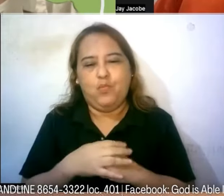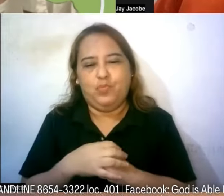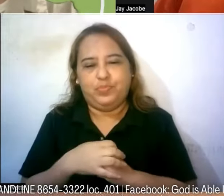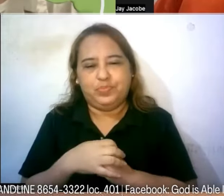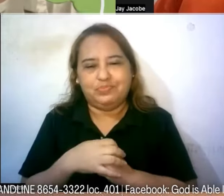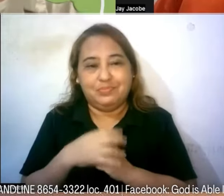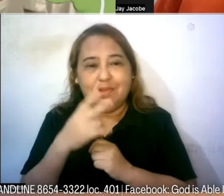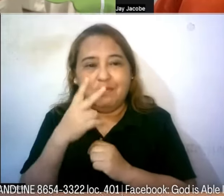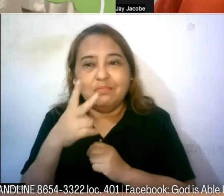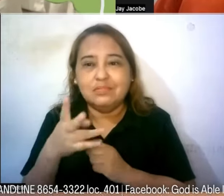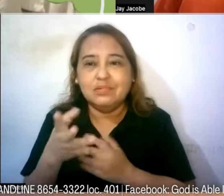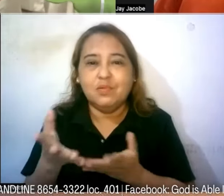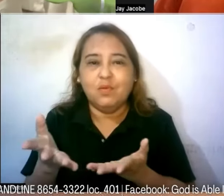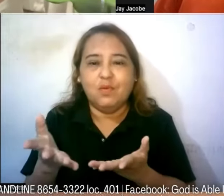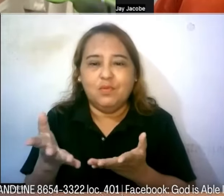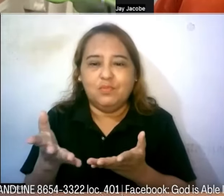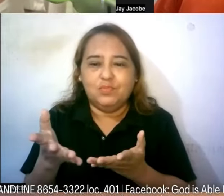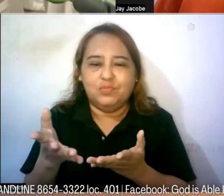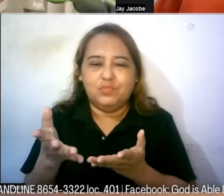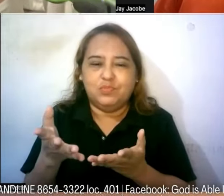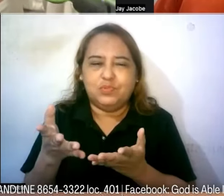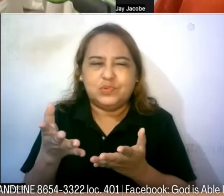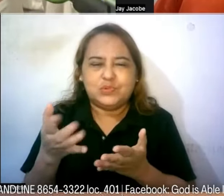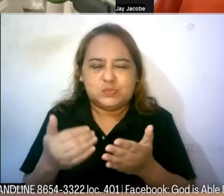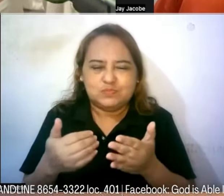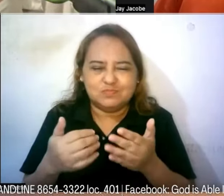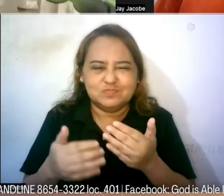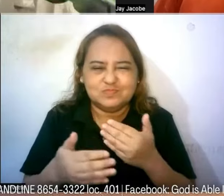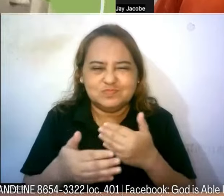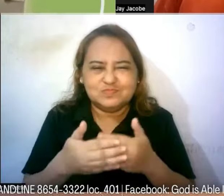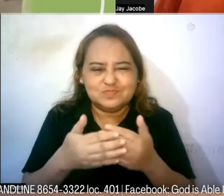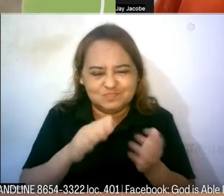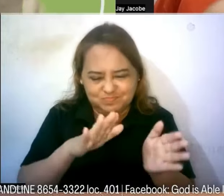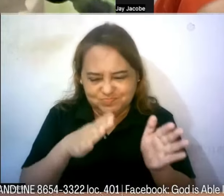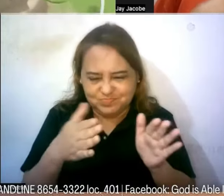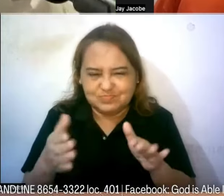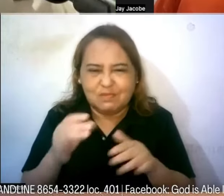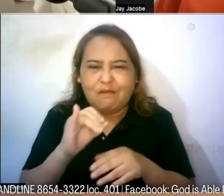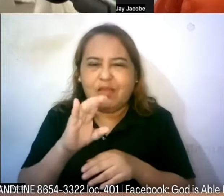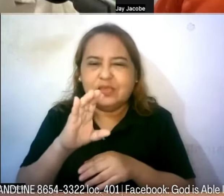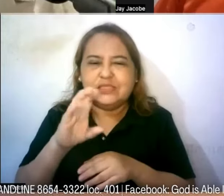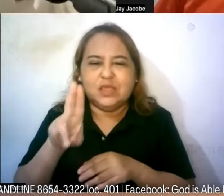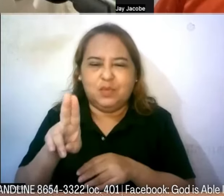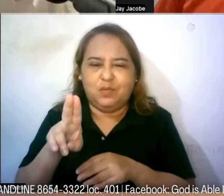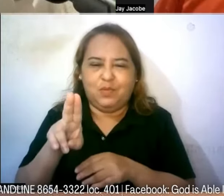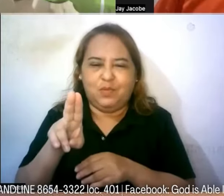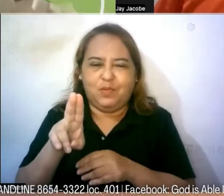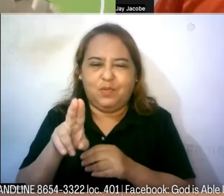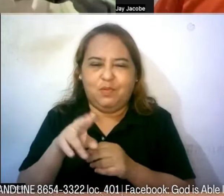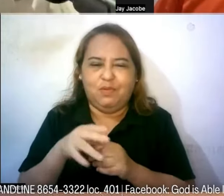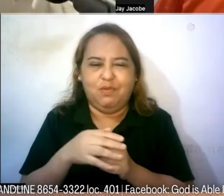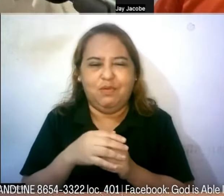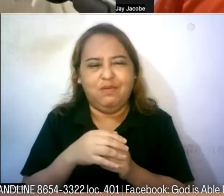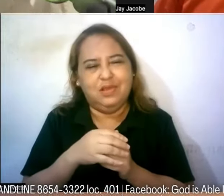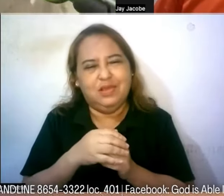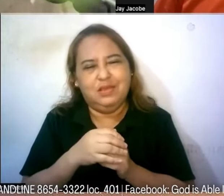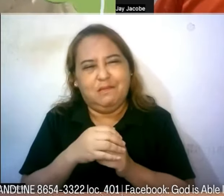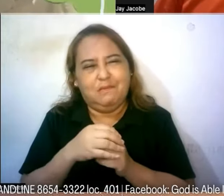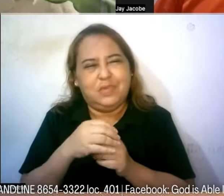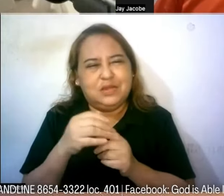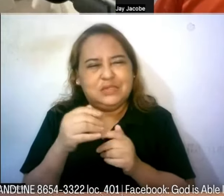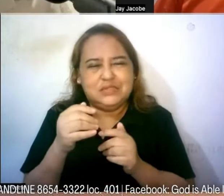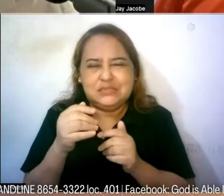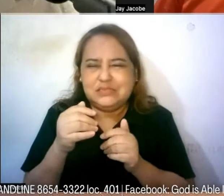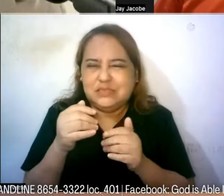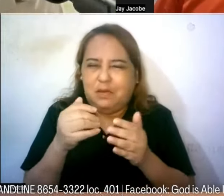kanina na halos patay na ho siya nakaratay ho siya sa ICU at sabi niya parang nasa isang void na ho siya parang nasa isang